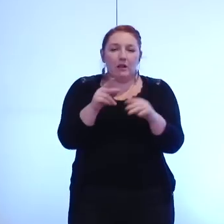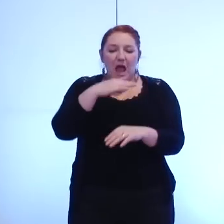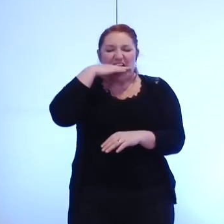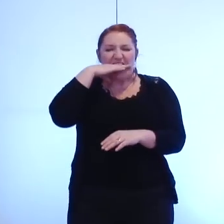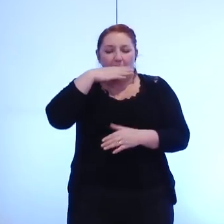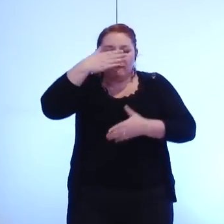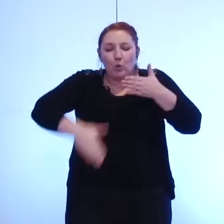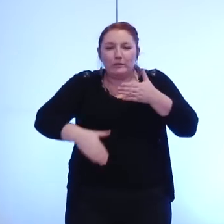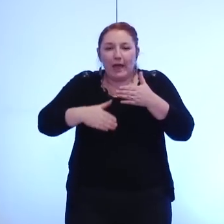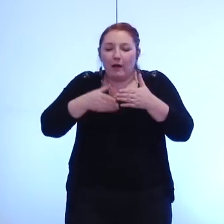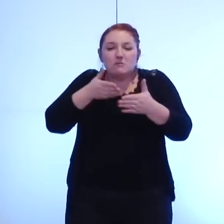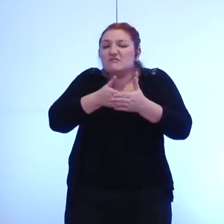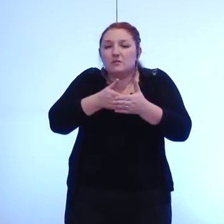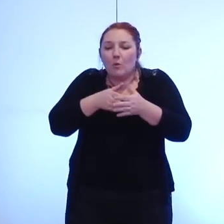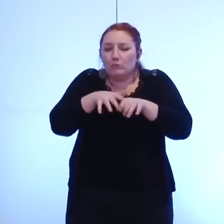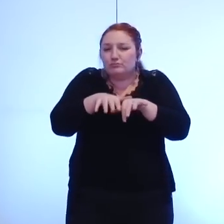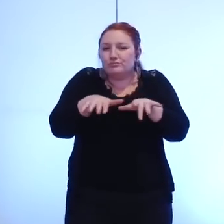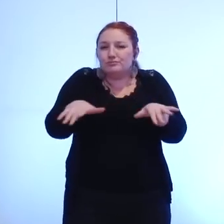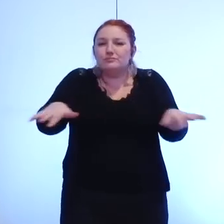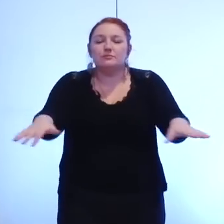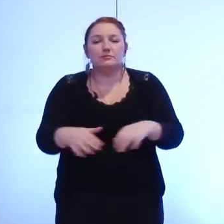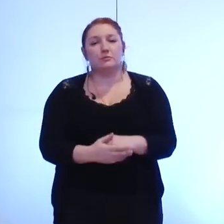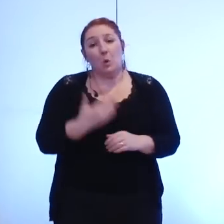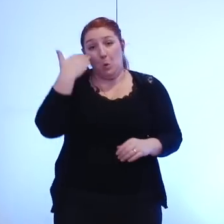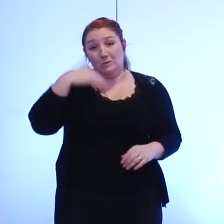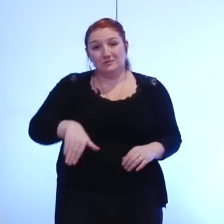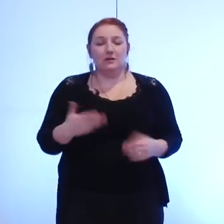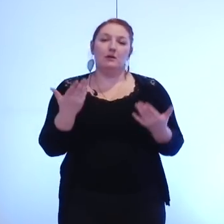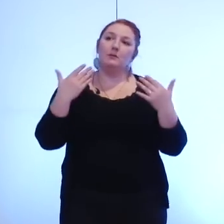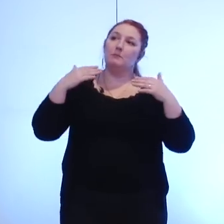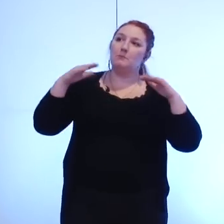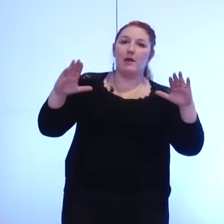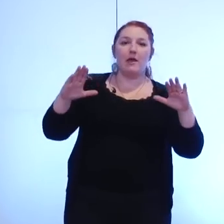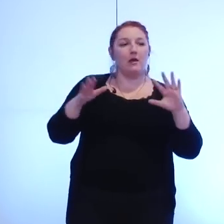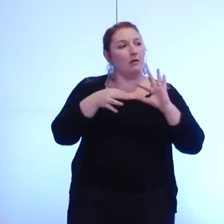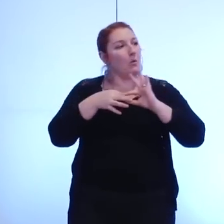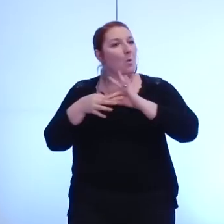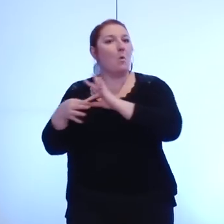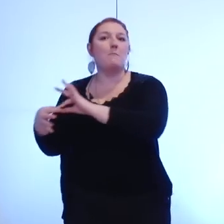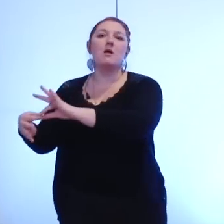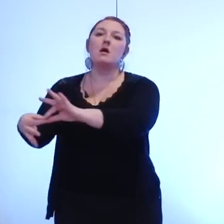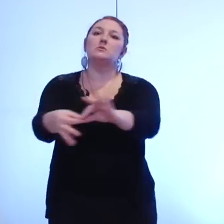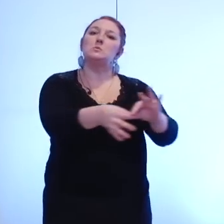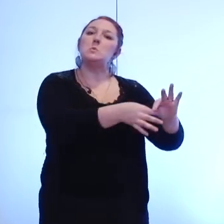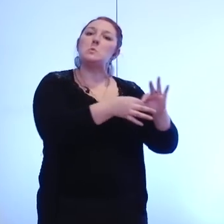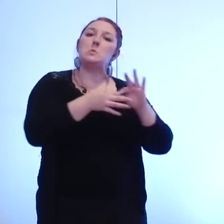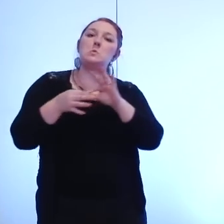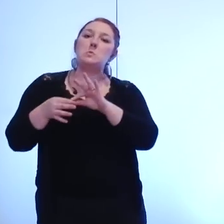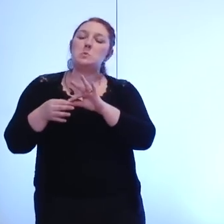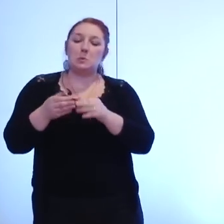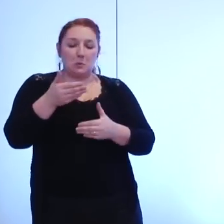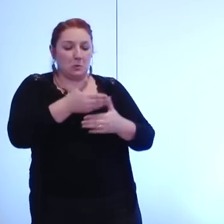ceci nous le savons mais nous ne construisons jamais d'espace de coopération si